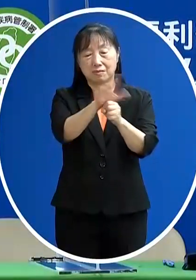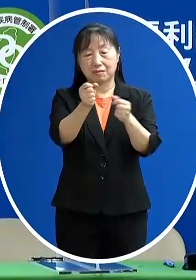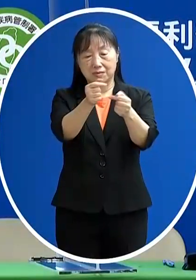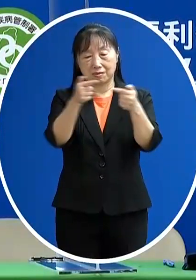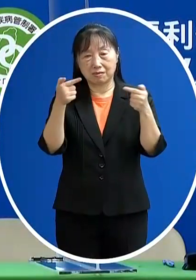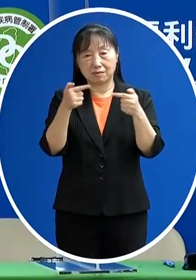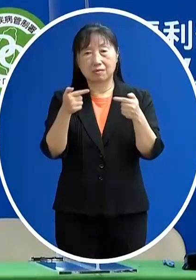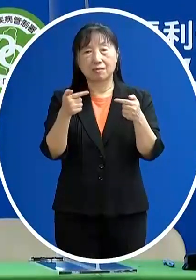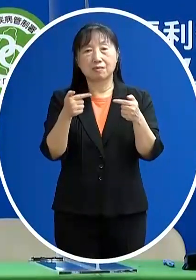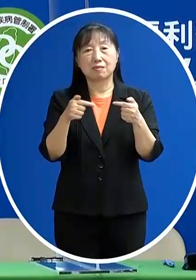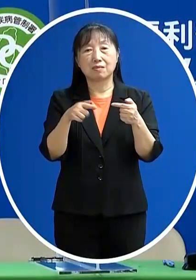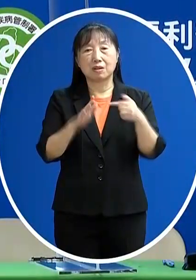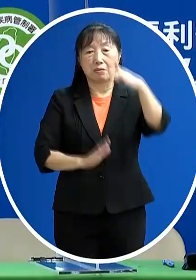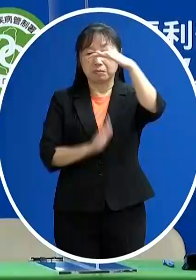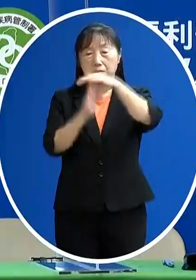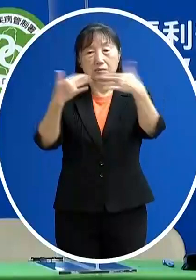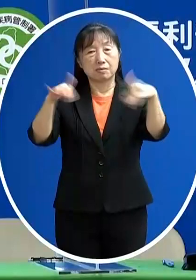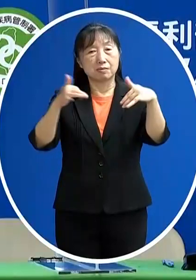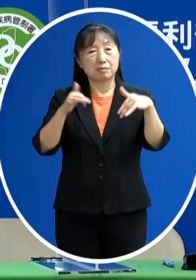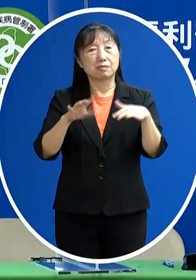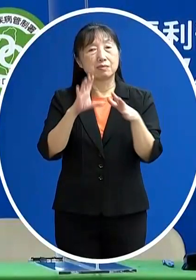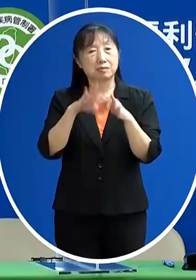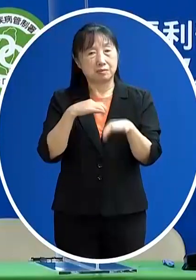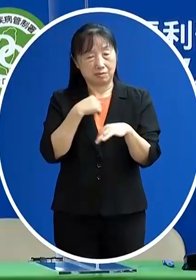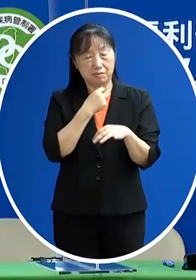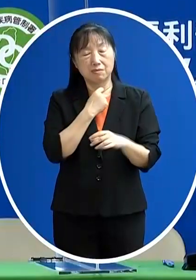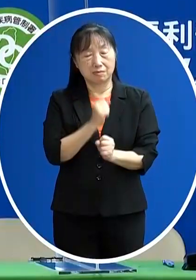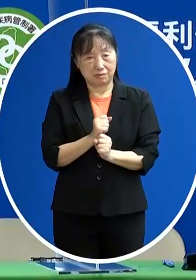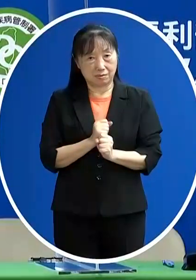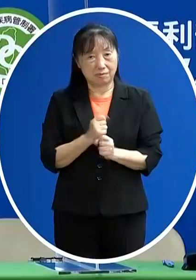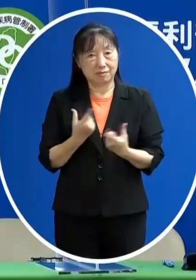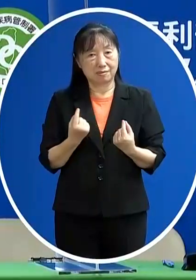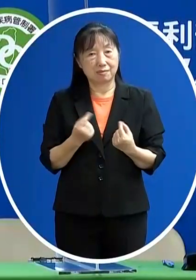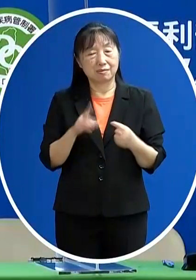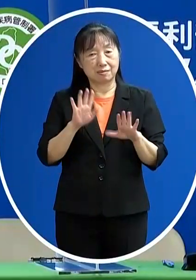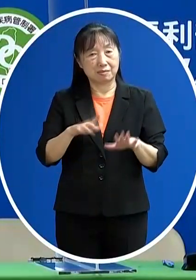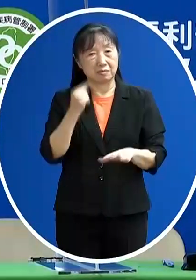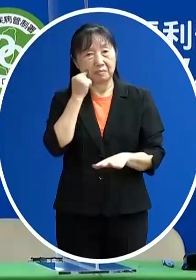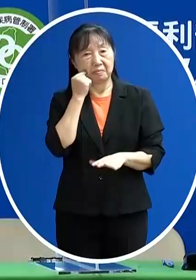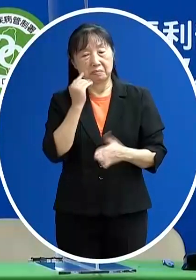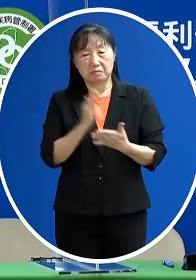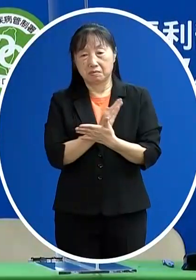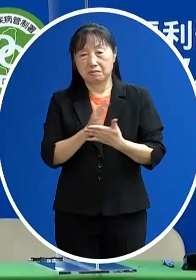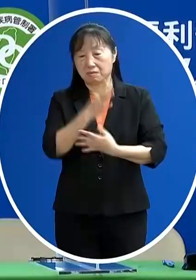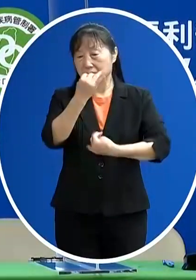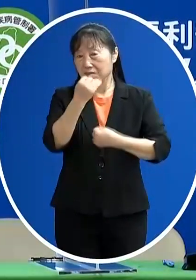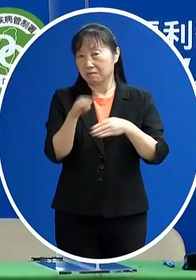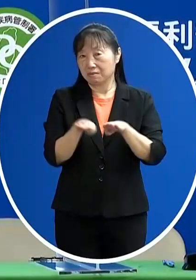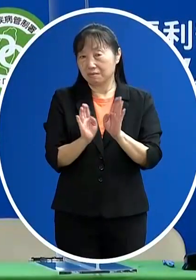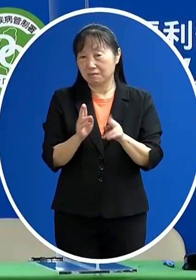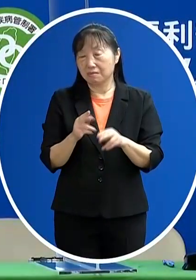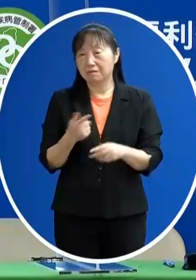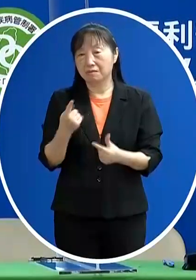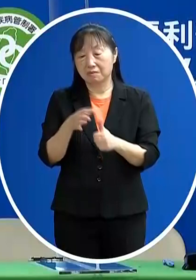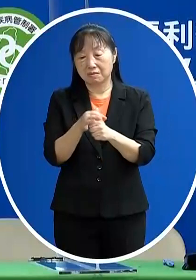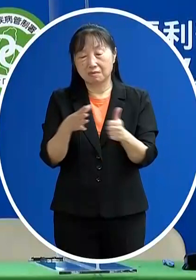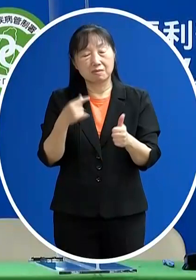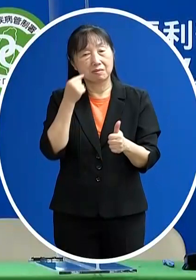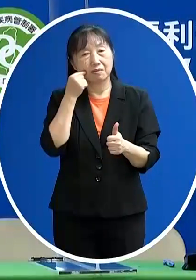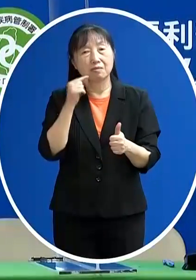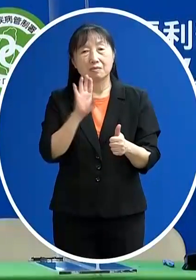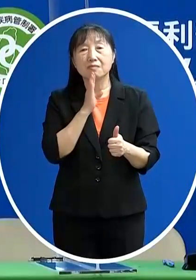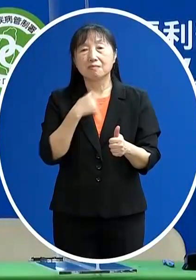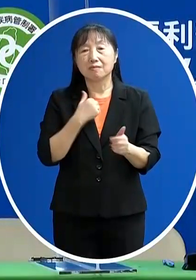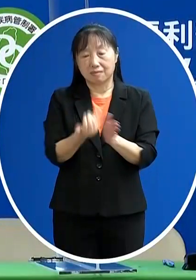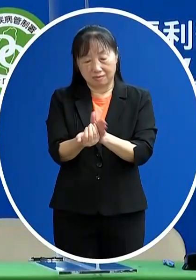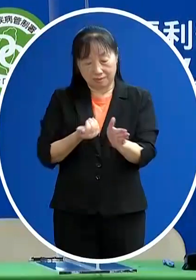到到頂那這個都是要再觀察 所以現在很難有時間表出來不過該準備的 我想